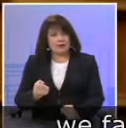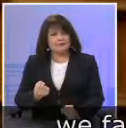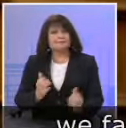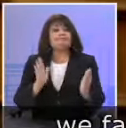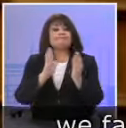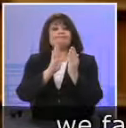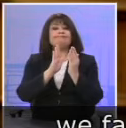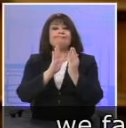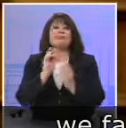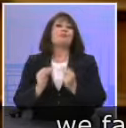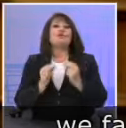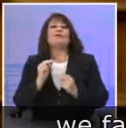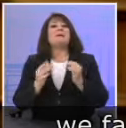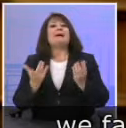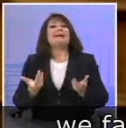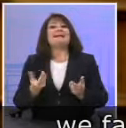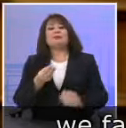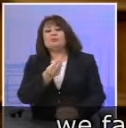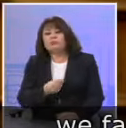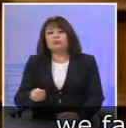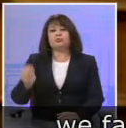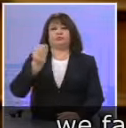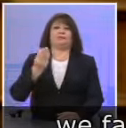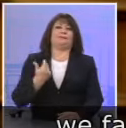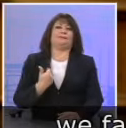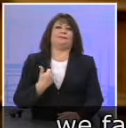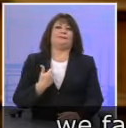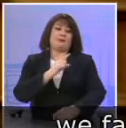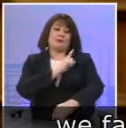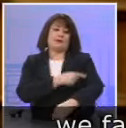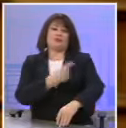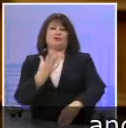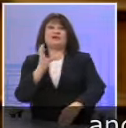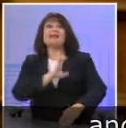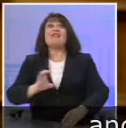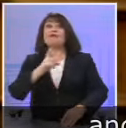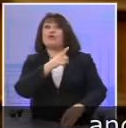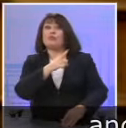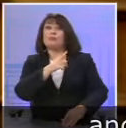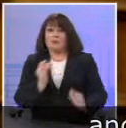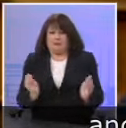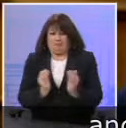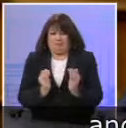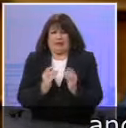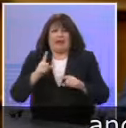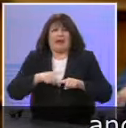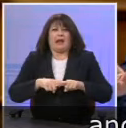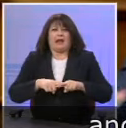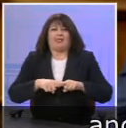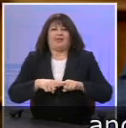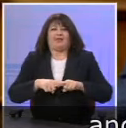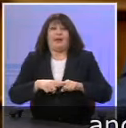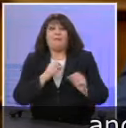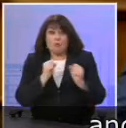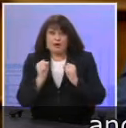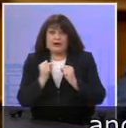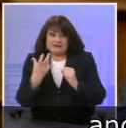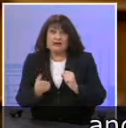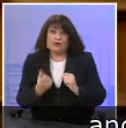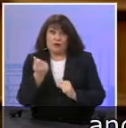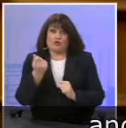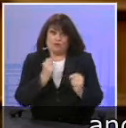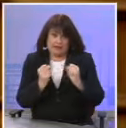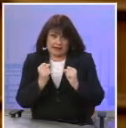αντιμετωπίζουμε ένα πρόβλημα που υπερβαίνει τις δυνατότητες της Ευρώπης, όχι μιας μικρής χώρας, που βρίσκεται σε κρίση, σε